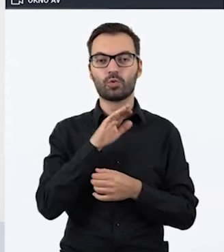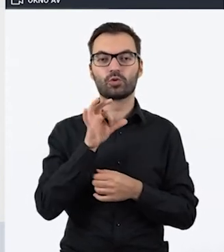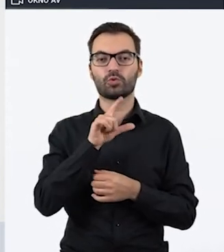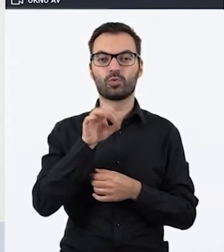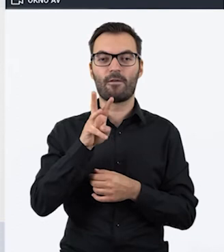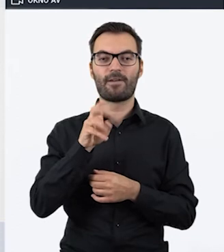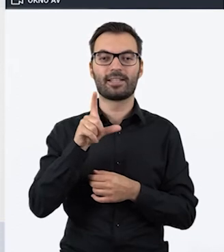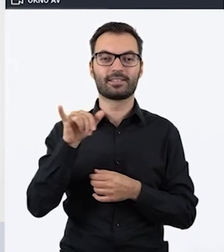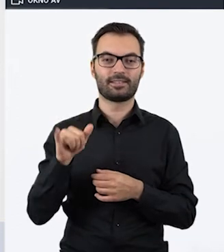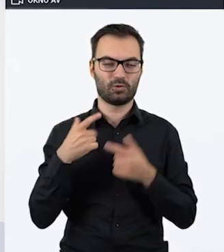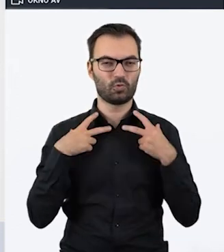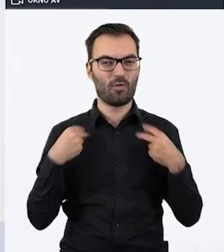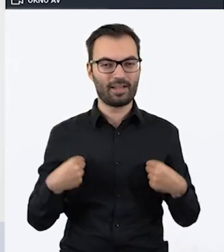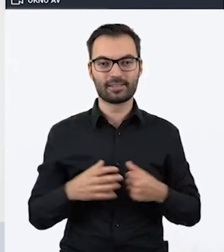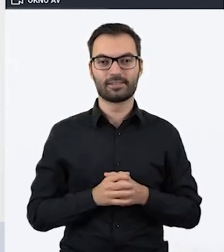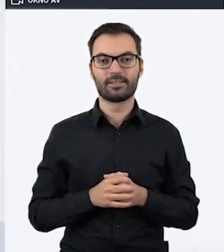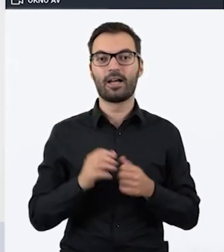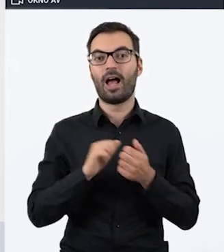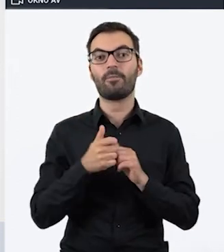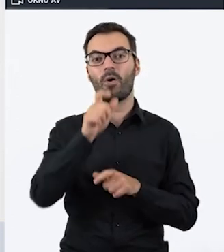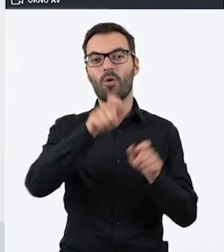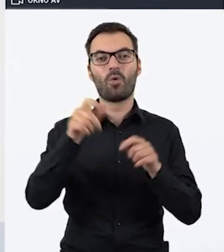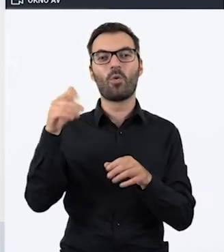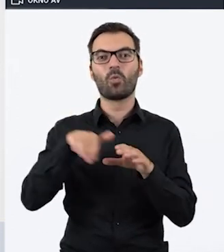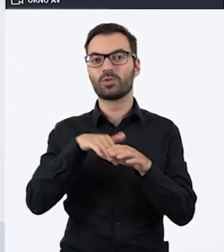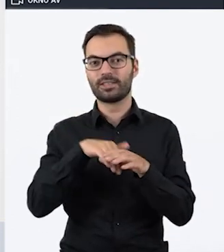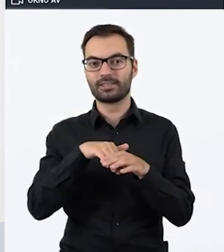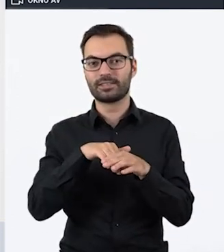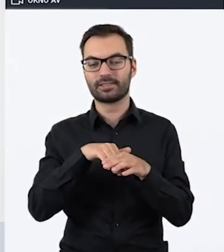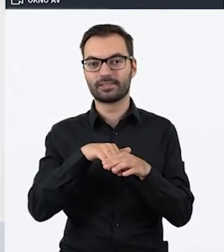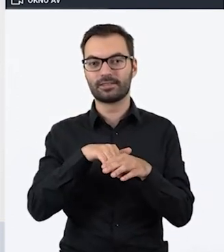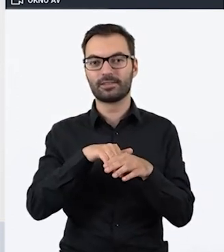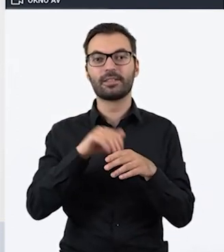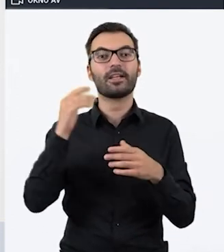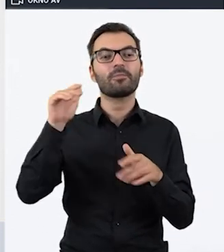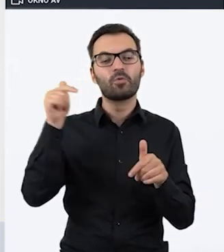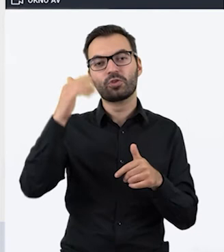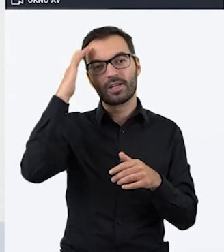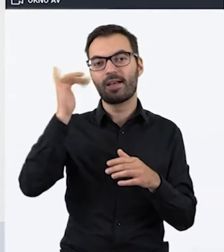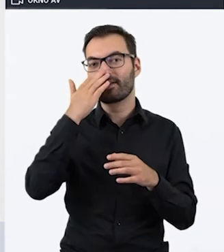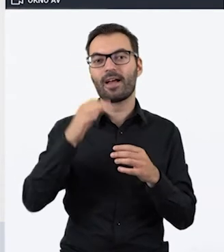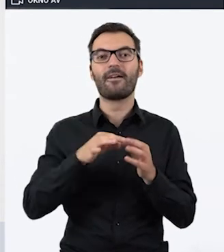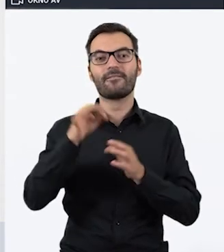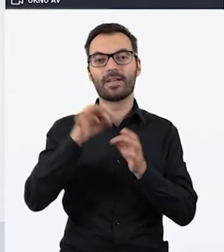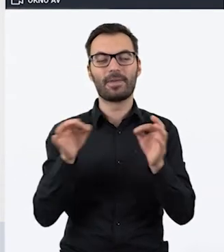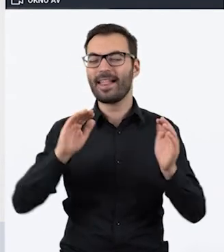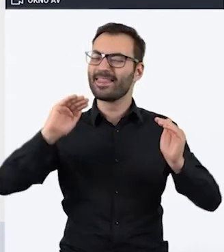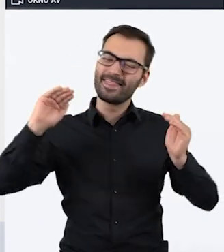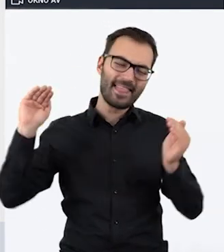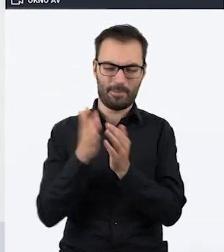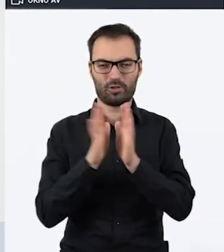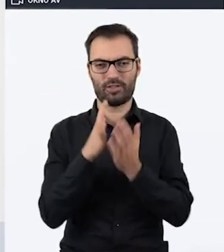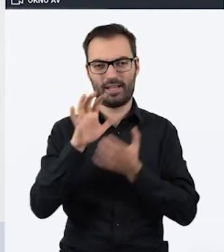może chcemy, aby nasi uczestnicy dowiedzieli się poprzez rozwiązanie tego zadania, na przykład jakie wymiary miała najmniejsza